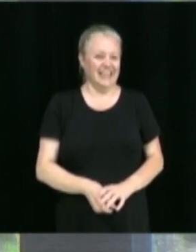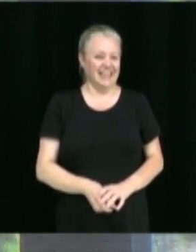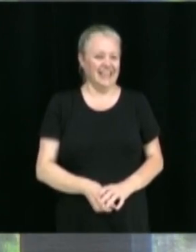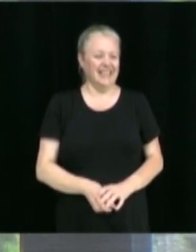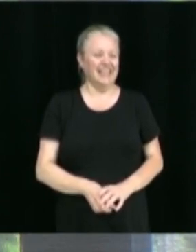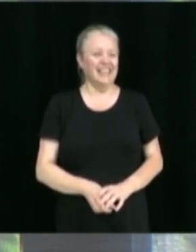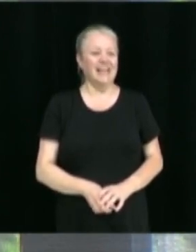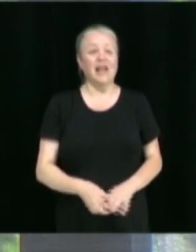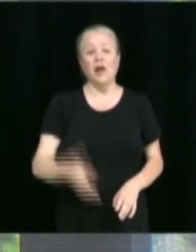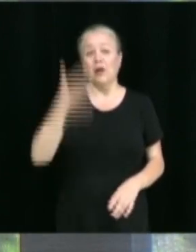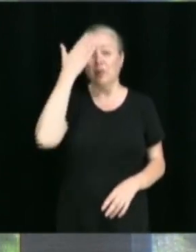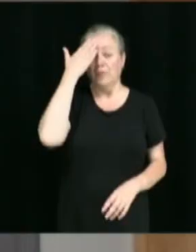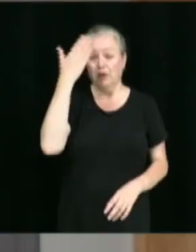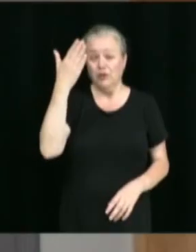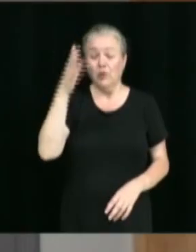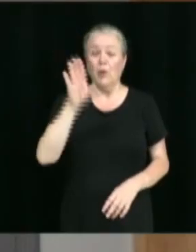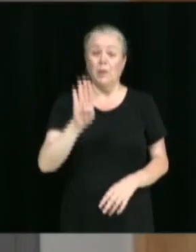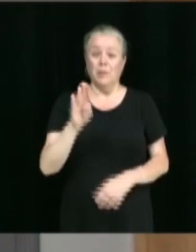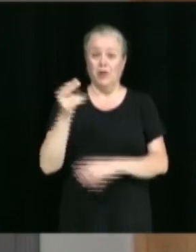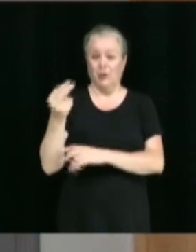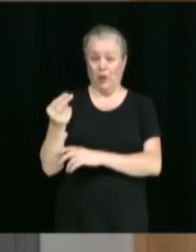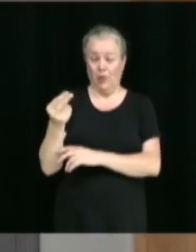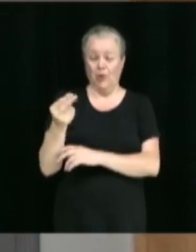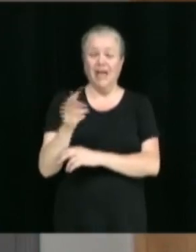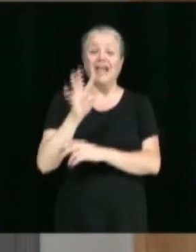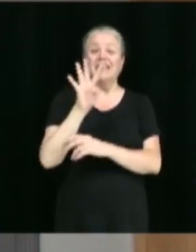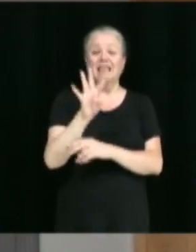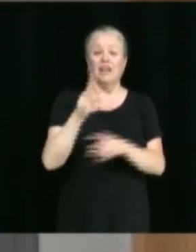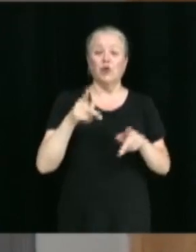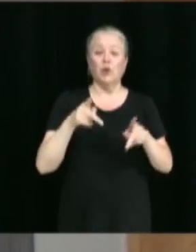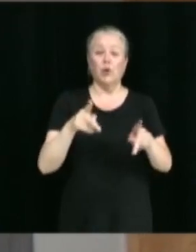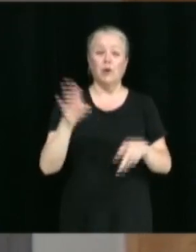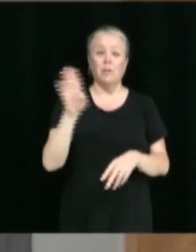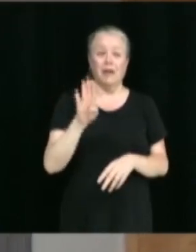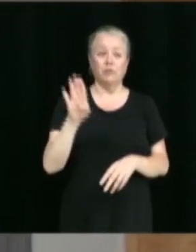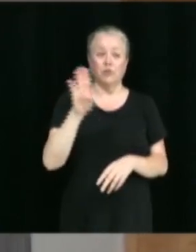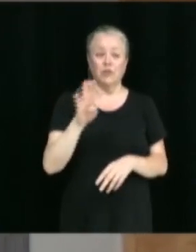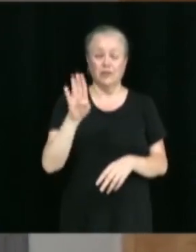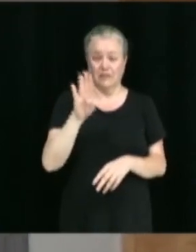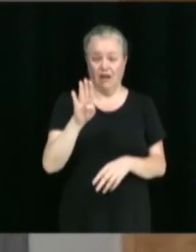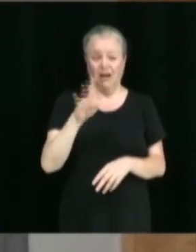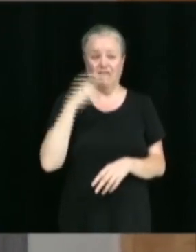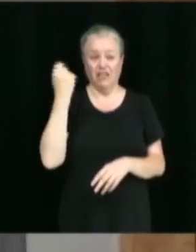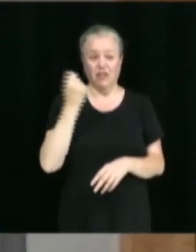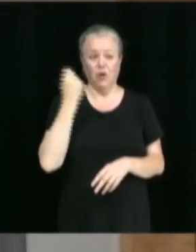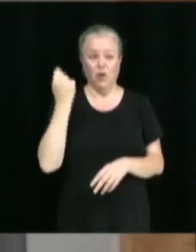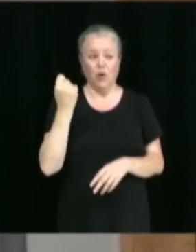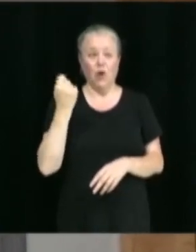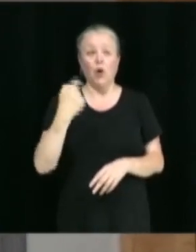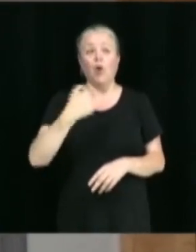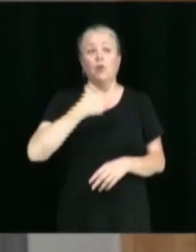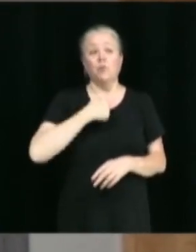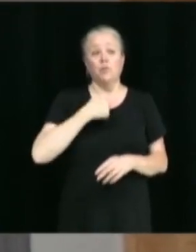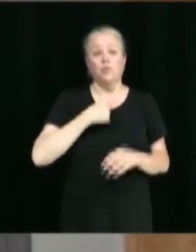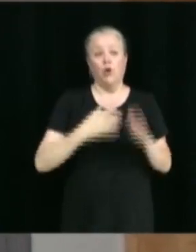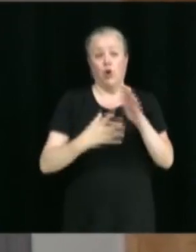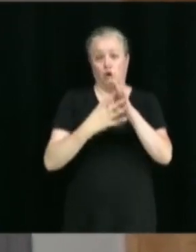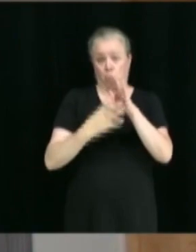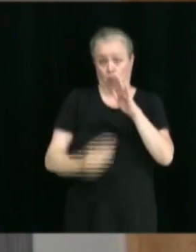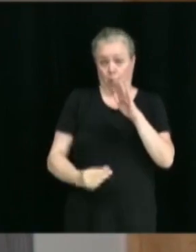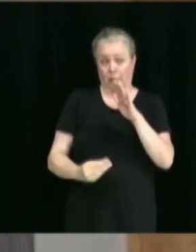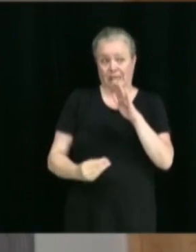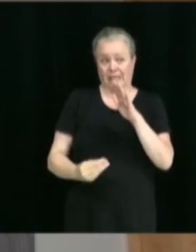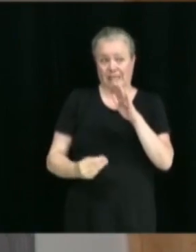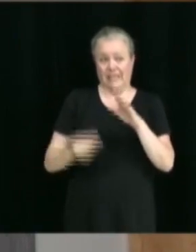Bonjour, Benoît Houlle. Quatre débats bizarres à Victoriaville. M. le maire, membre du conseil, j'ai formulé une copie à chaque personne